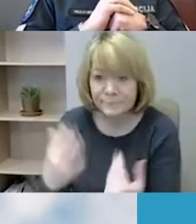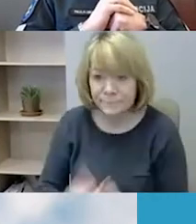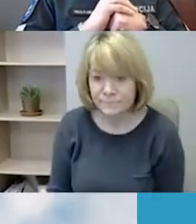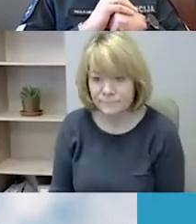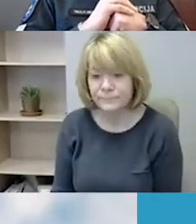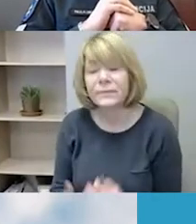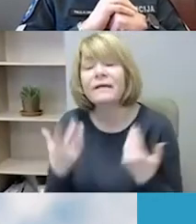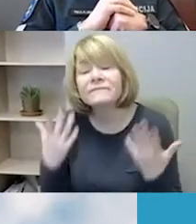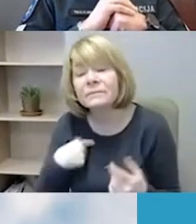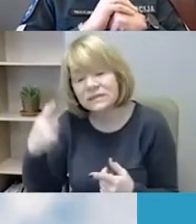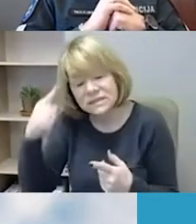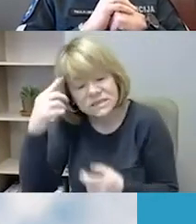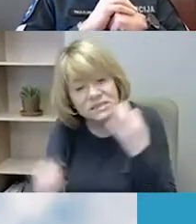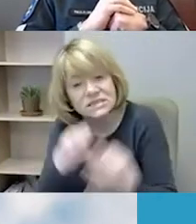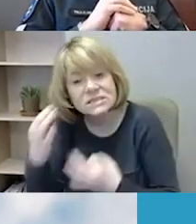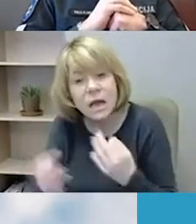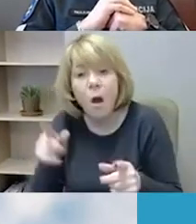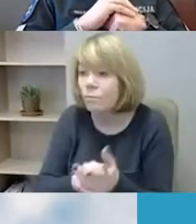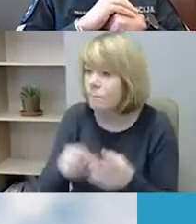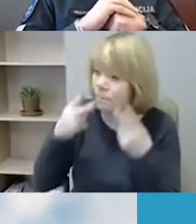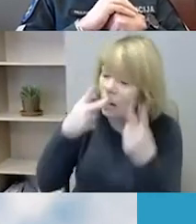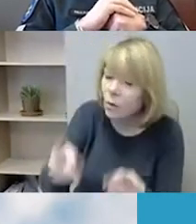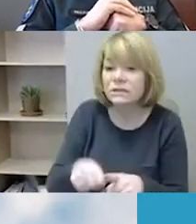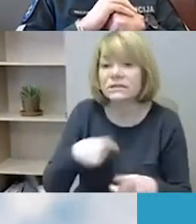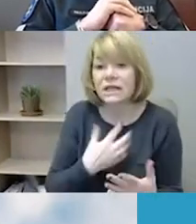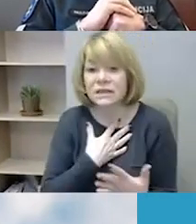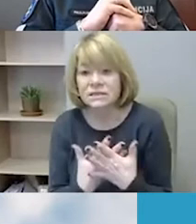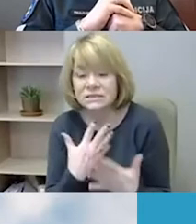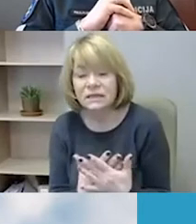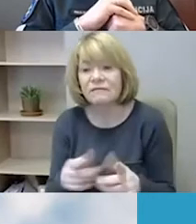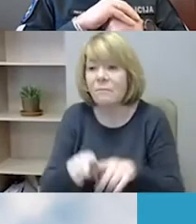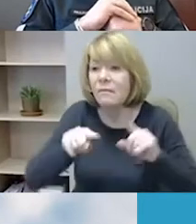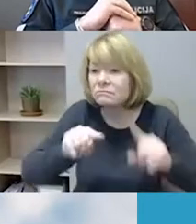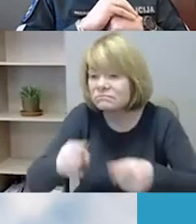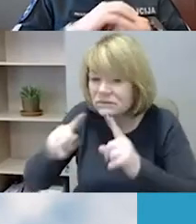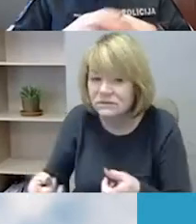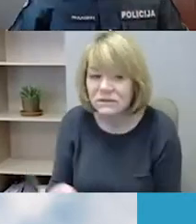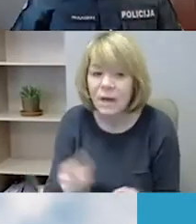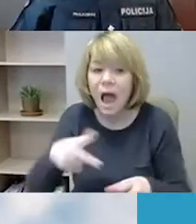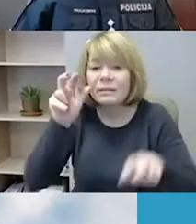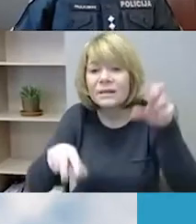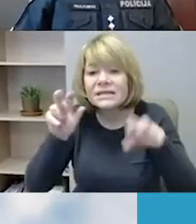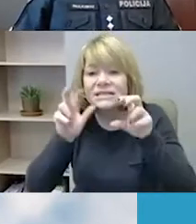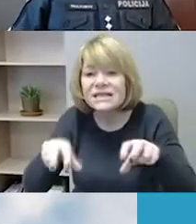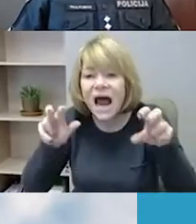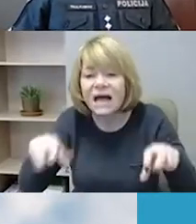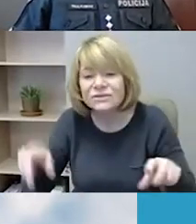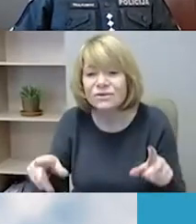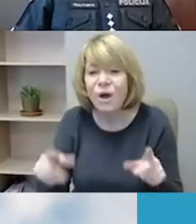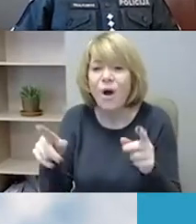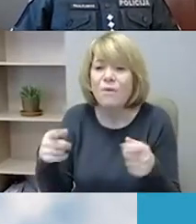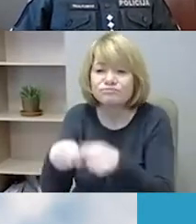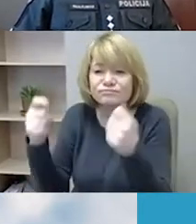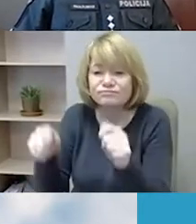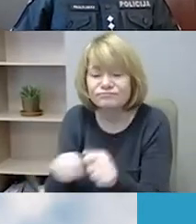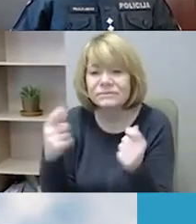turėtume parodyti iniciatyvą ir inicijuoti administracinio nusižengimo kodekso pakeitimus